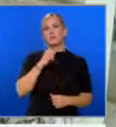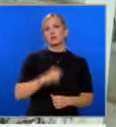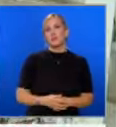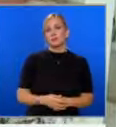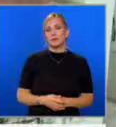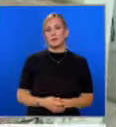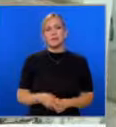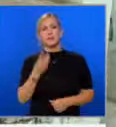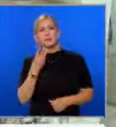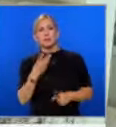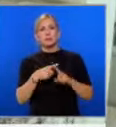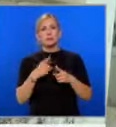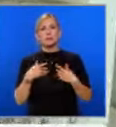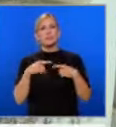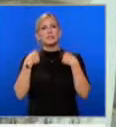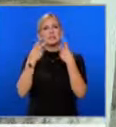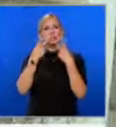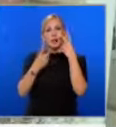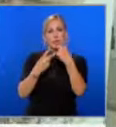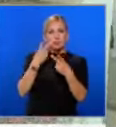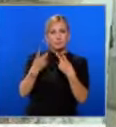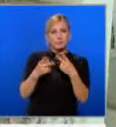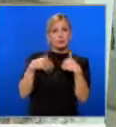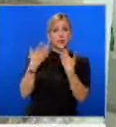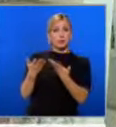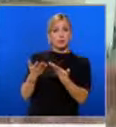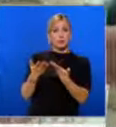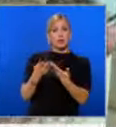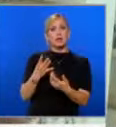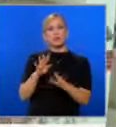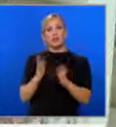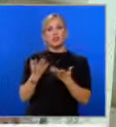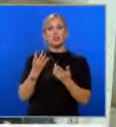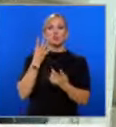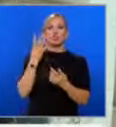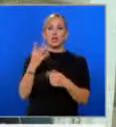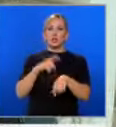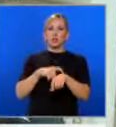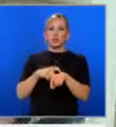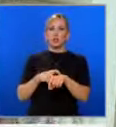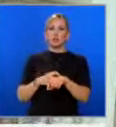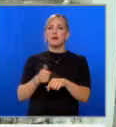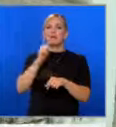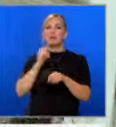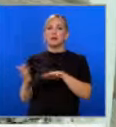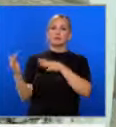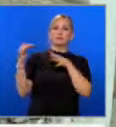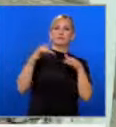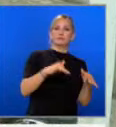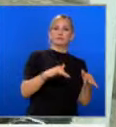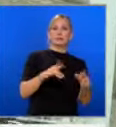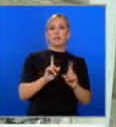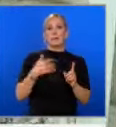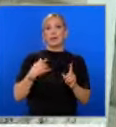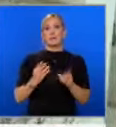Три и половина излязах да гледам дирето и вече в четир часа водата мина от сам. И вече няма.